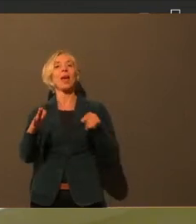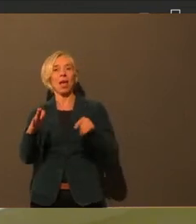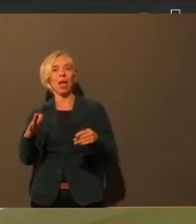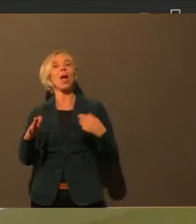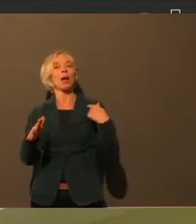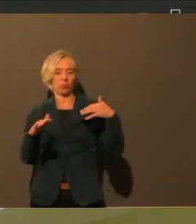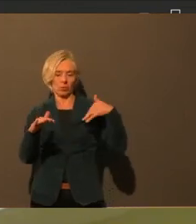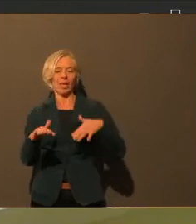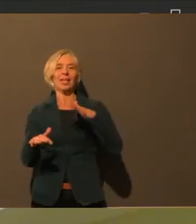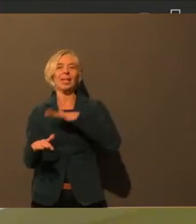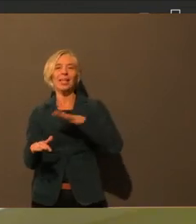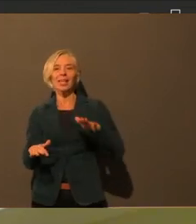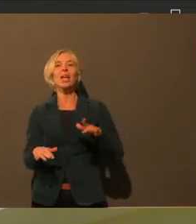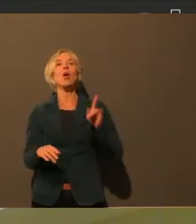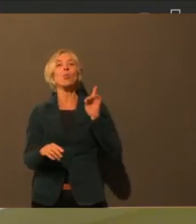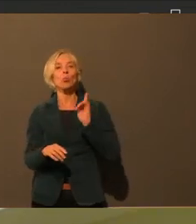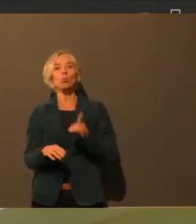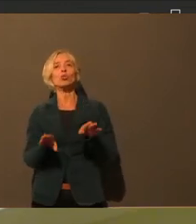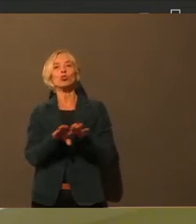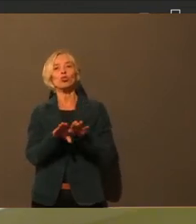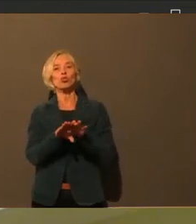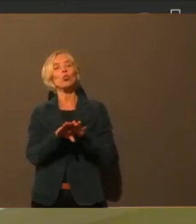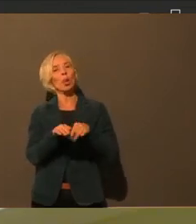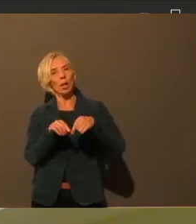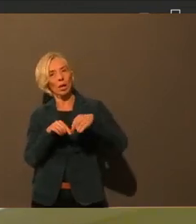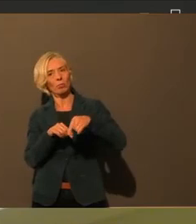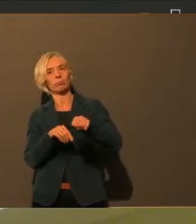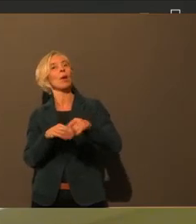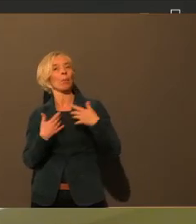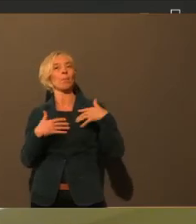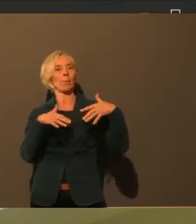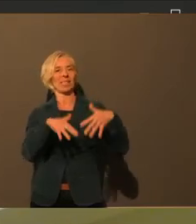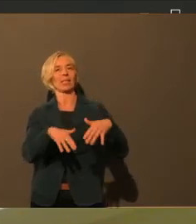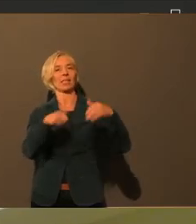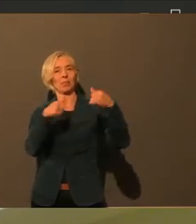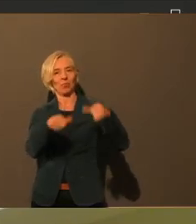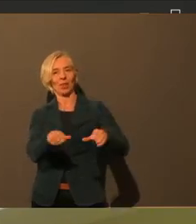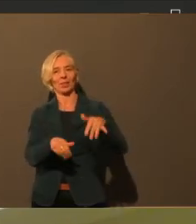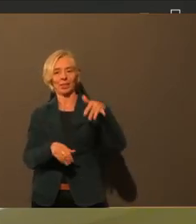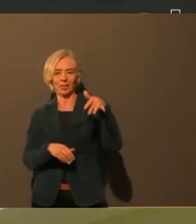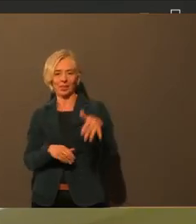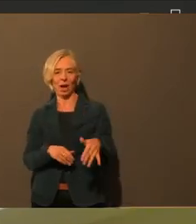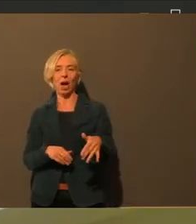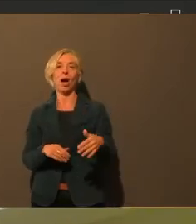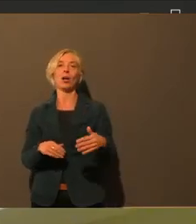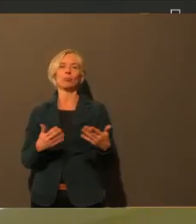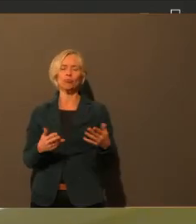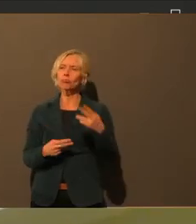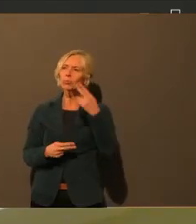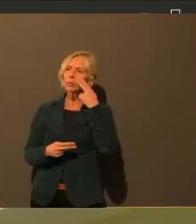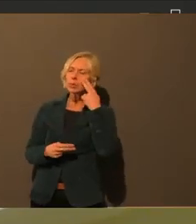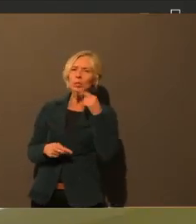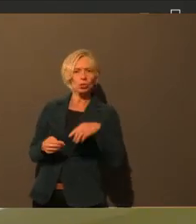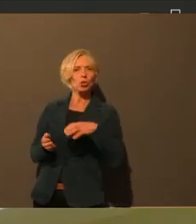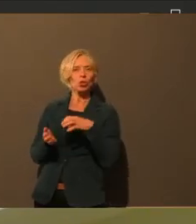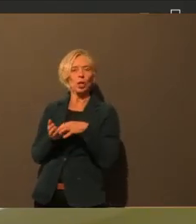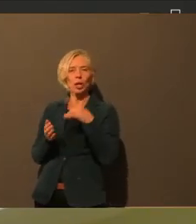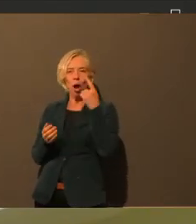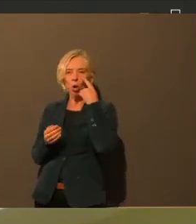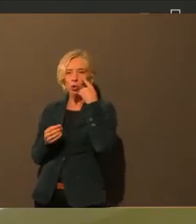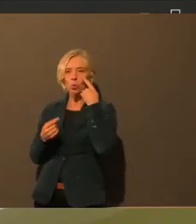einen Sonderweg fährt gegenüber den allgemeinen Festlegungen, die